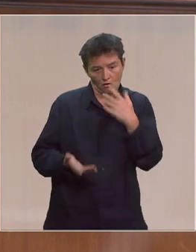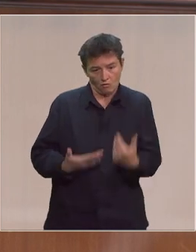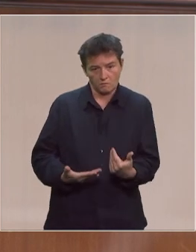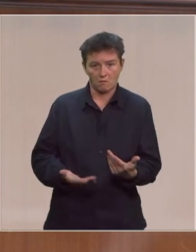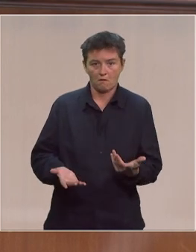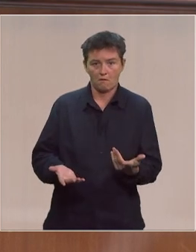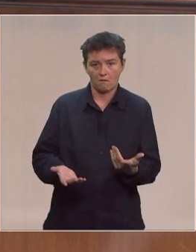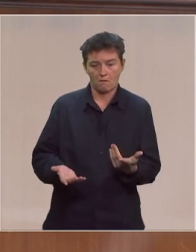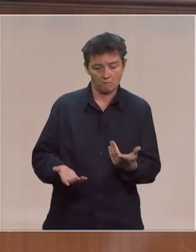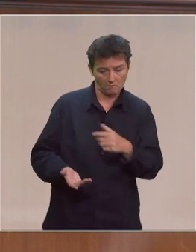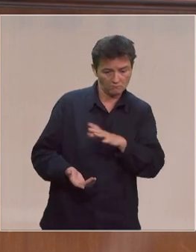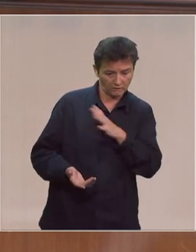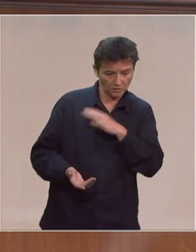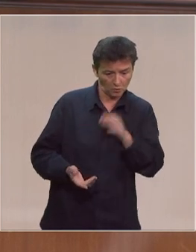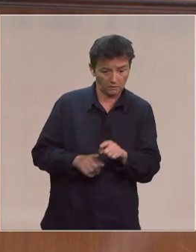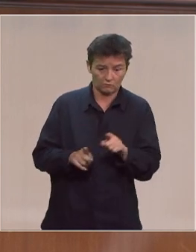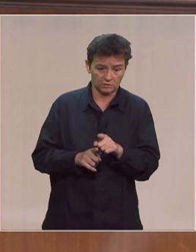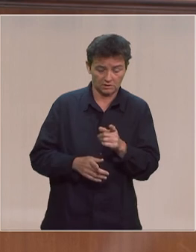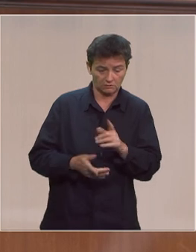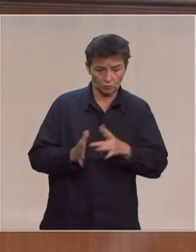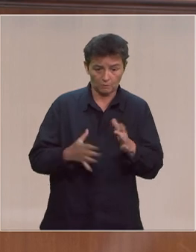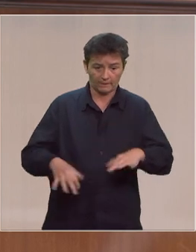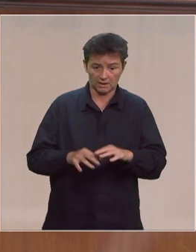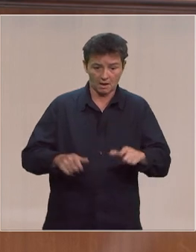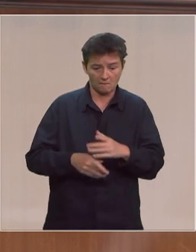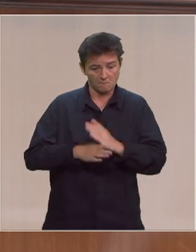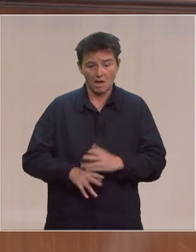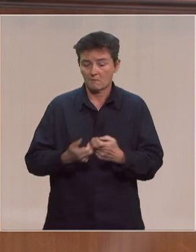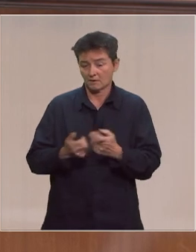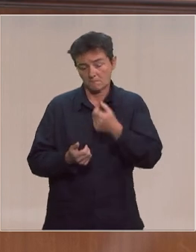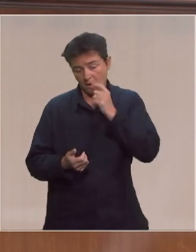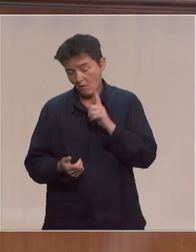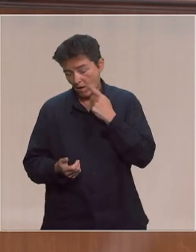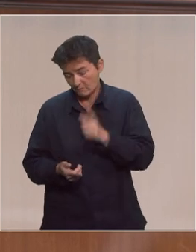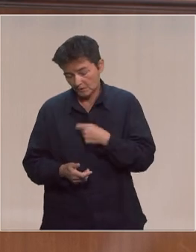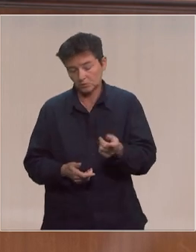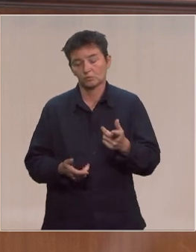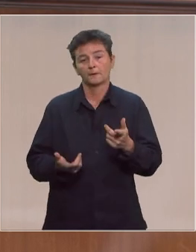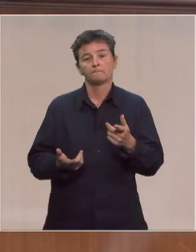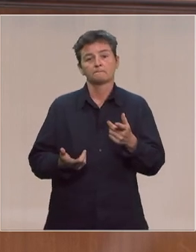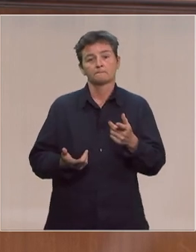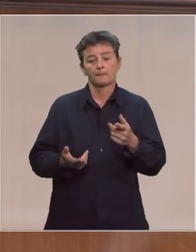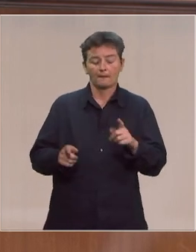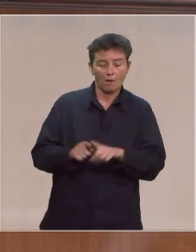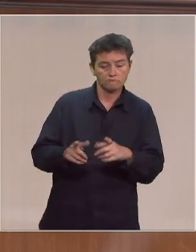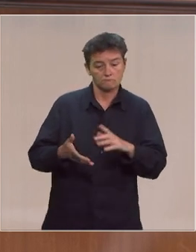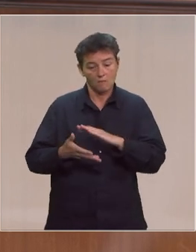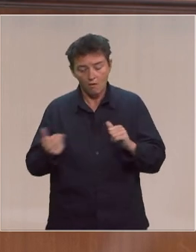que derrière les professeurs il y a en fait tout le pays à commencer par les parents d'élèves bien entendu dans une forme d